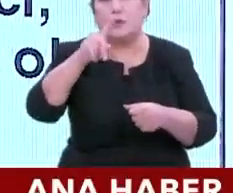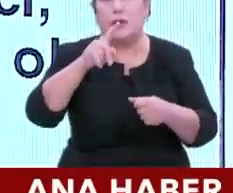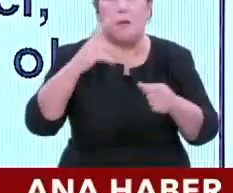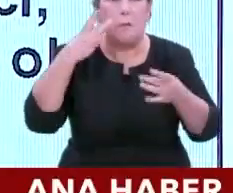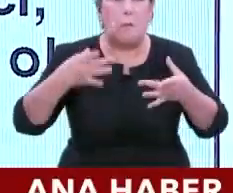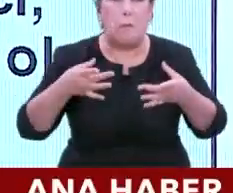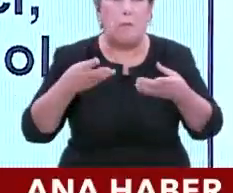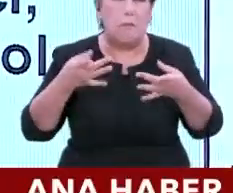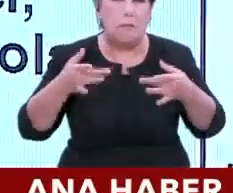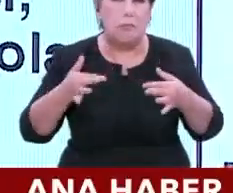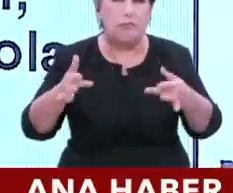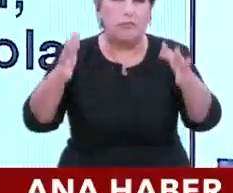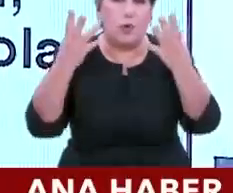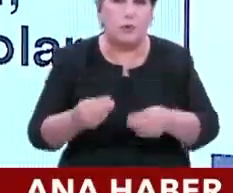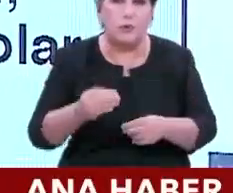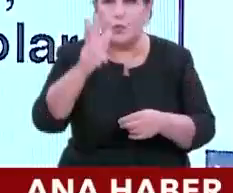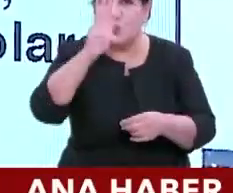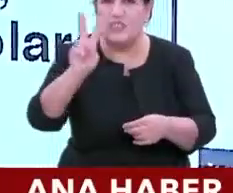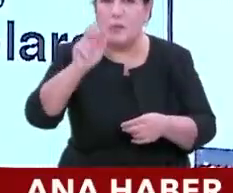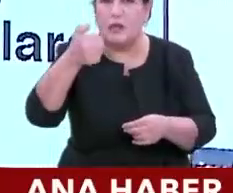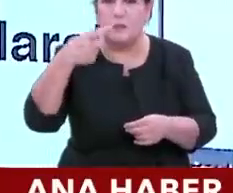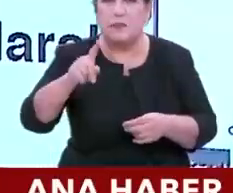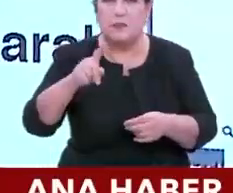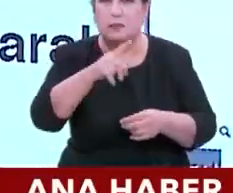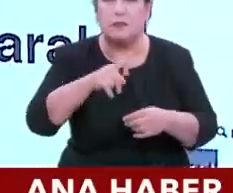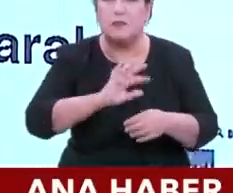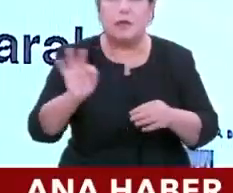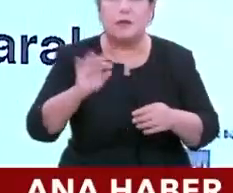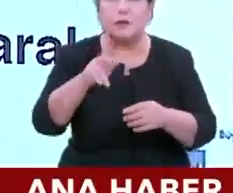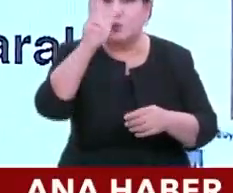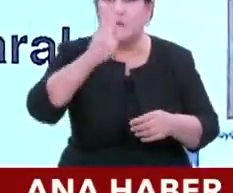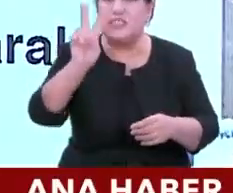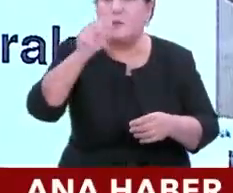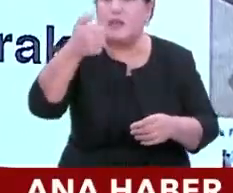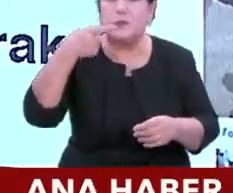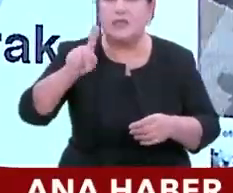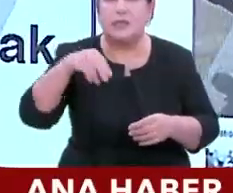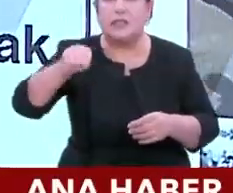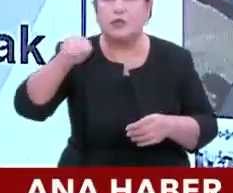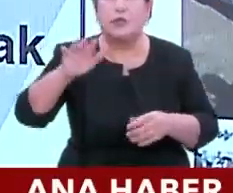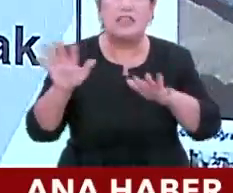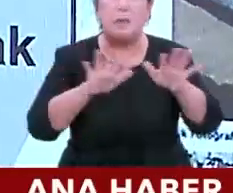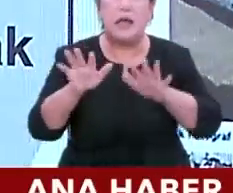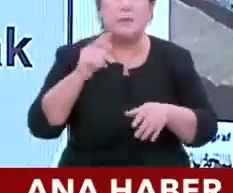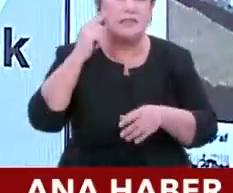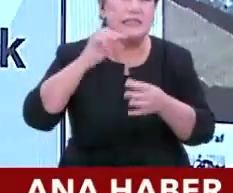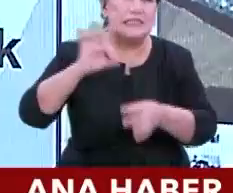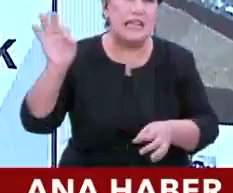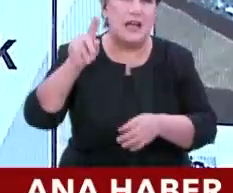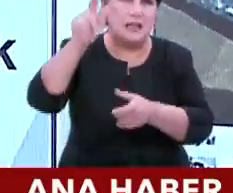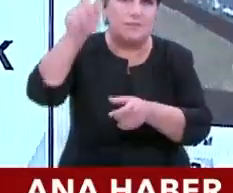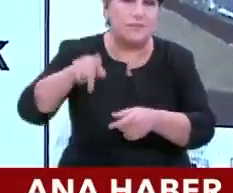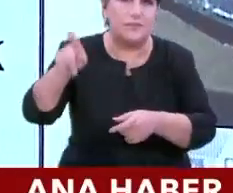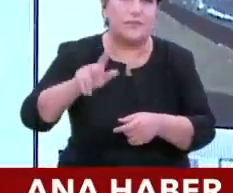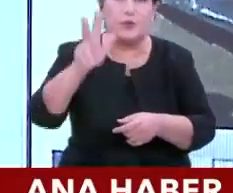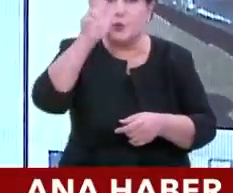olmuş. 326 bin liraya yani hurdaya dönmüş. 326 bine satıyorum diyor. Depremzede vatandaşımız. Diyor ki 355